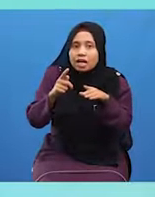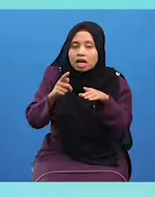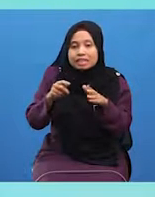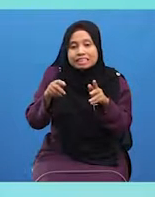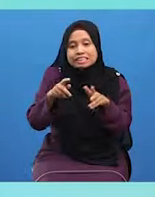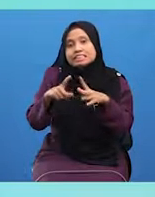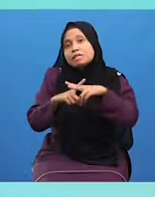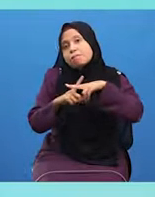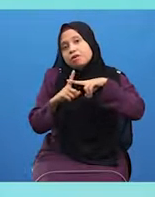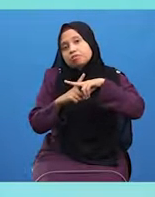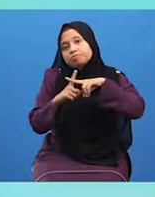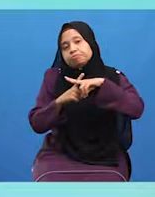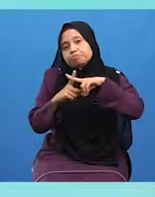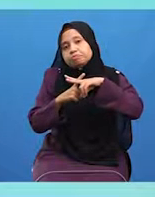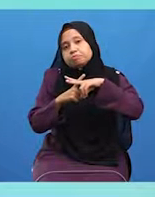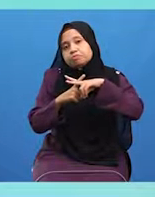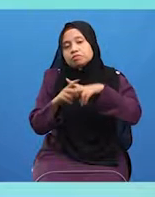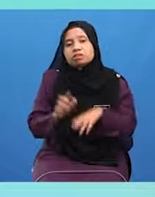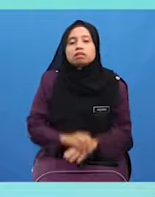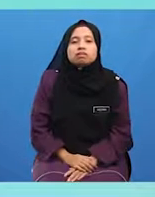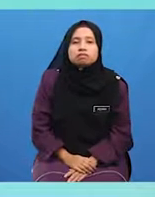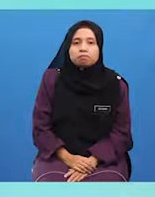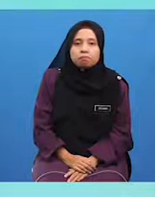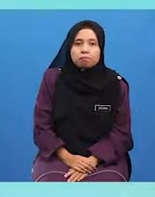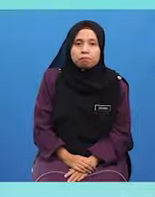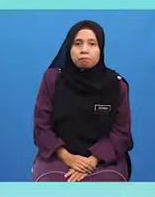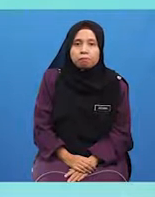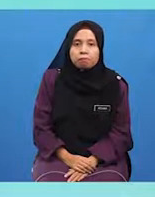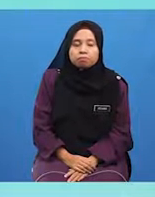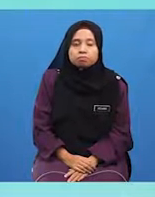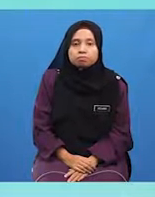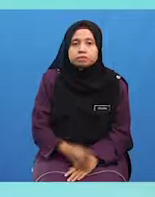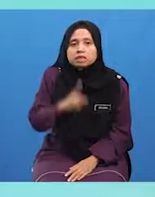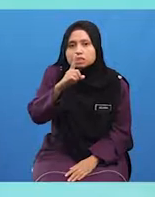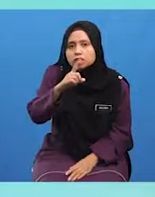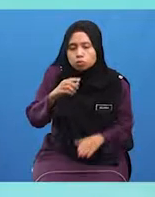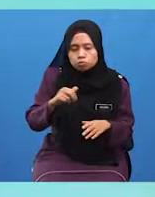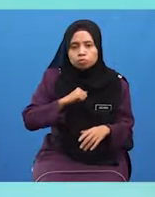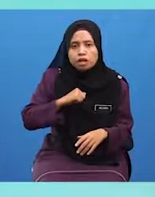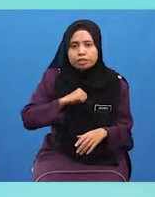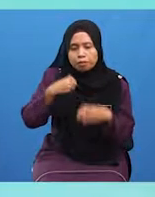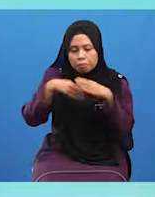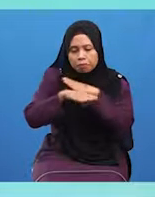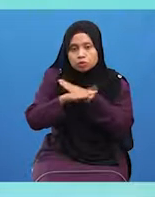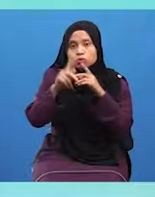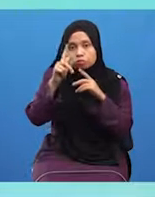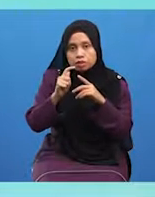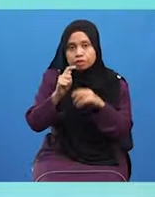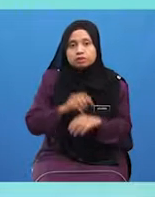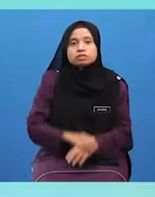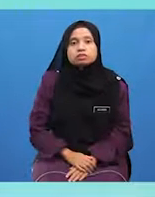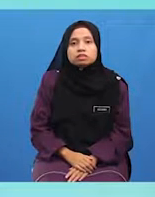Memakai Alas Kaki Atau Selipar Adalah Satu Adab Masuk Ketandas